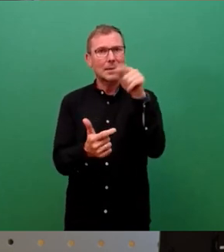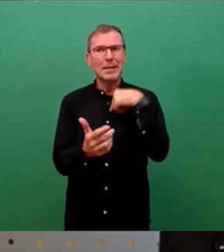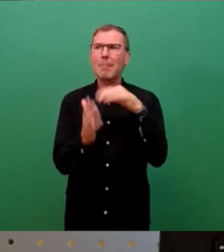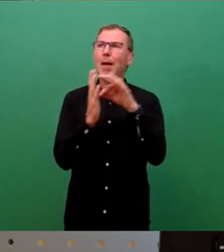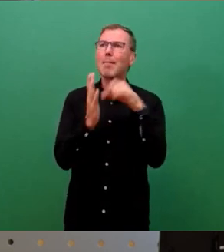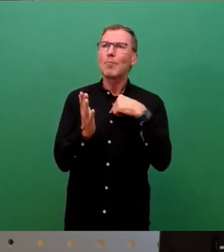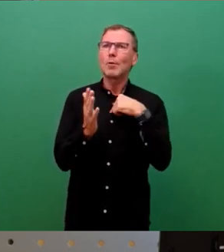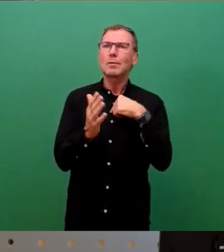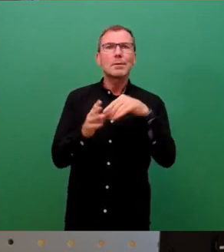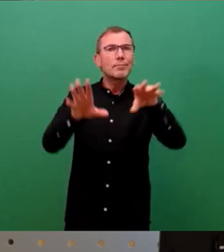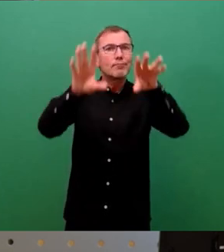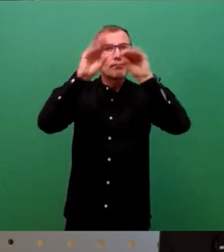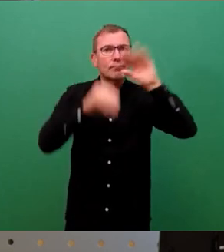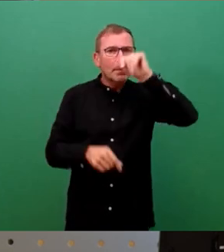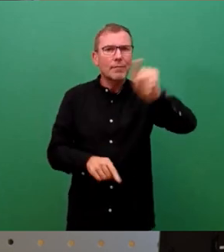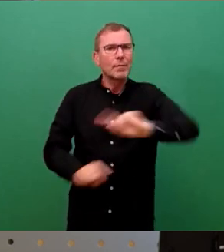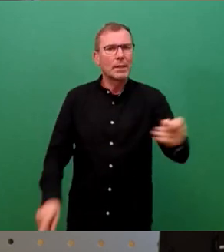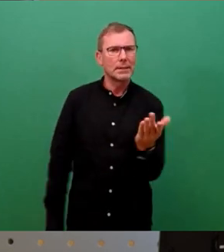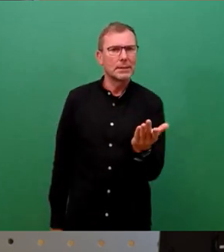Der Punkt ist der,